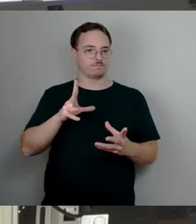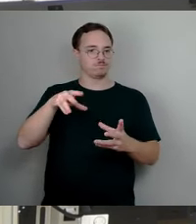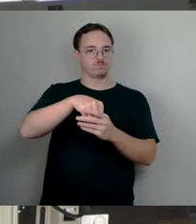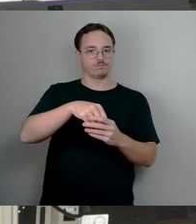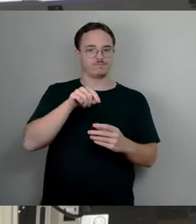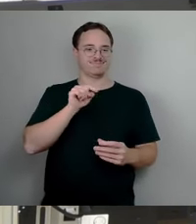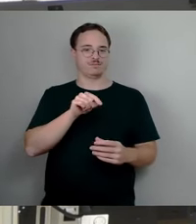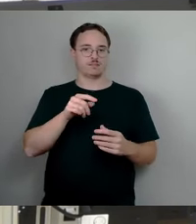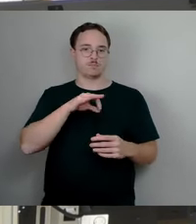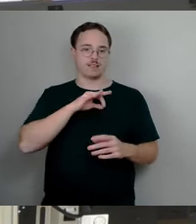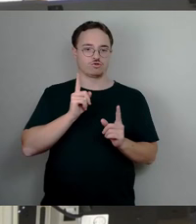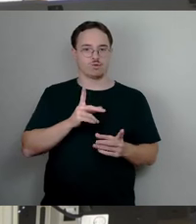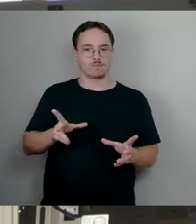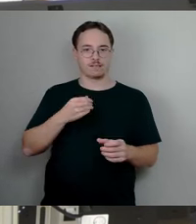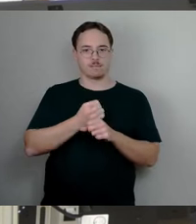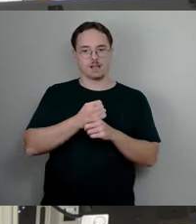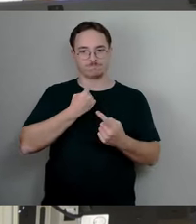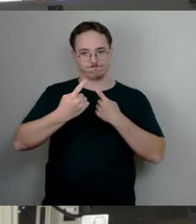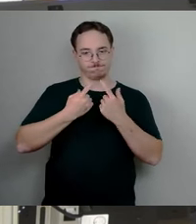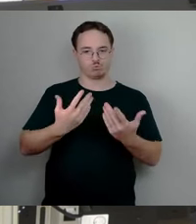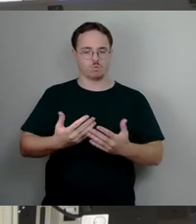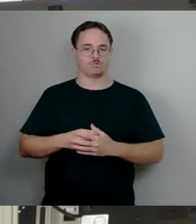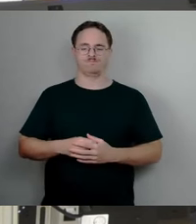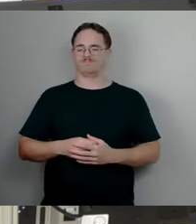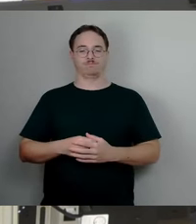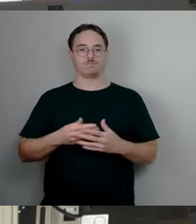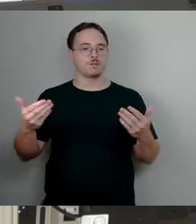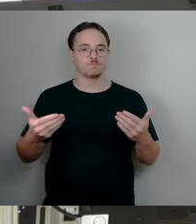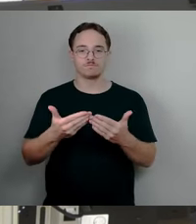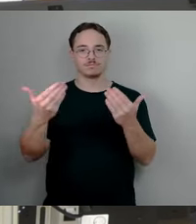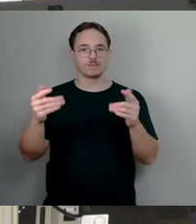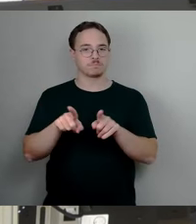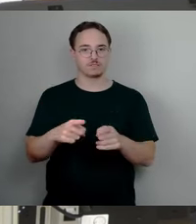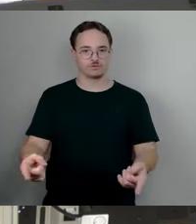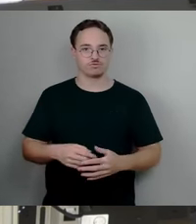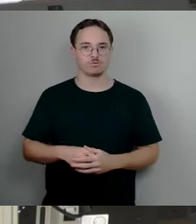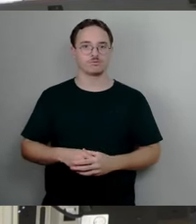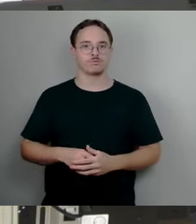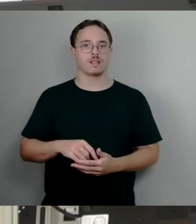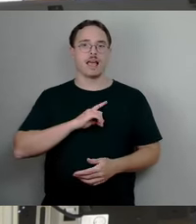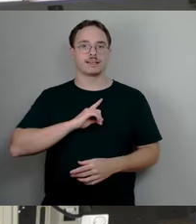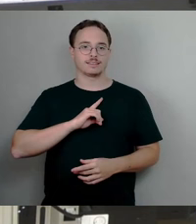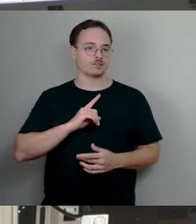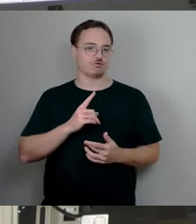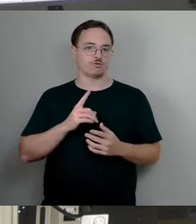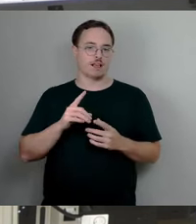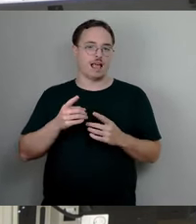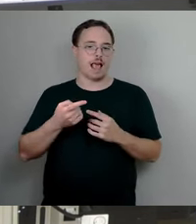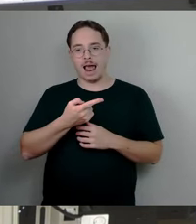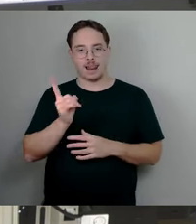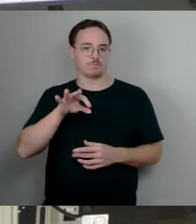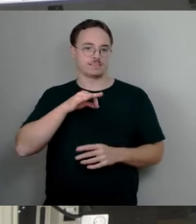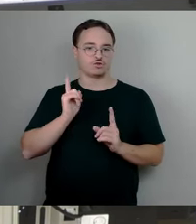Sicherlich, grundsätzlich sollten die Parteien die Möglichkeiten haben, Stadtteilhäuser und Räume zu mieten. Und das sollte auch möglichst einheitlich geregelt sein.